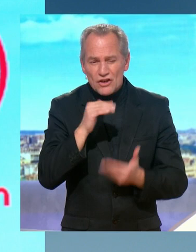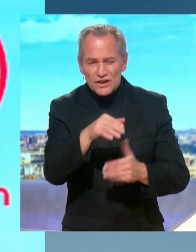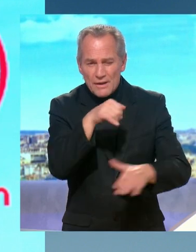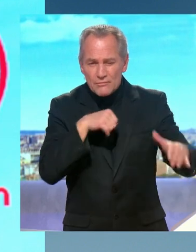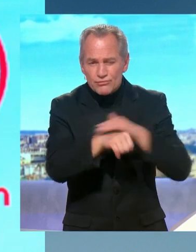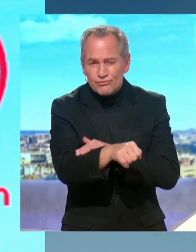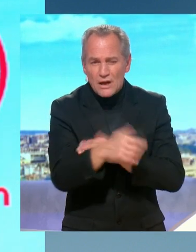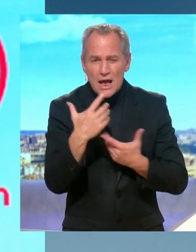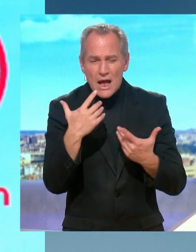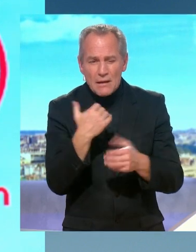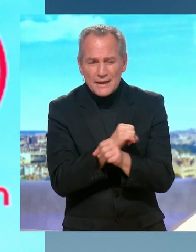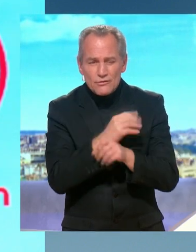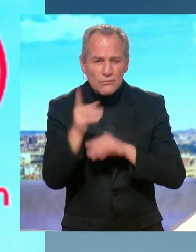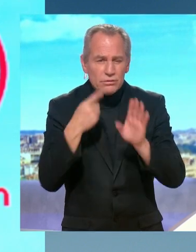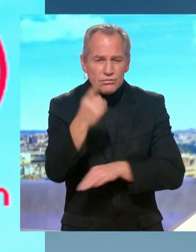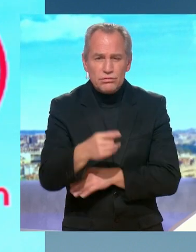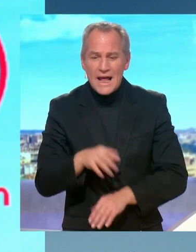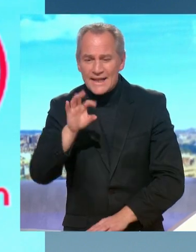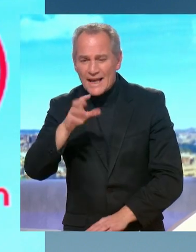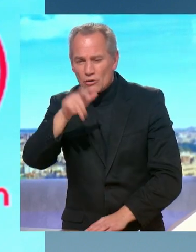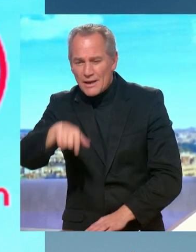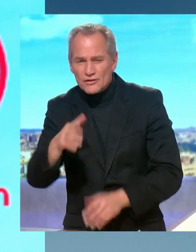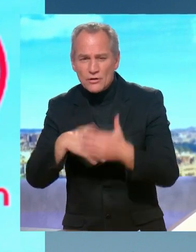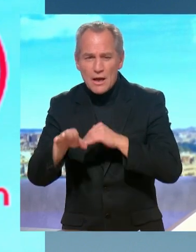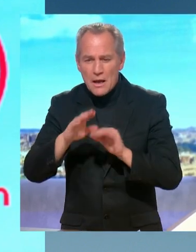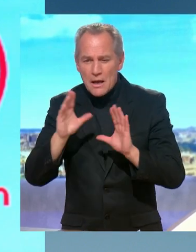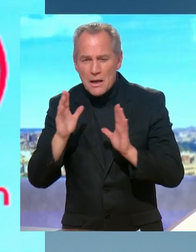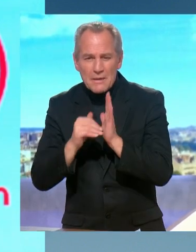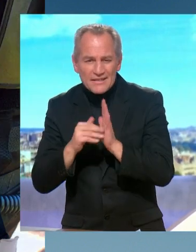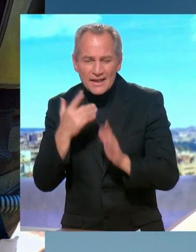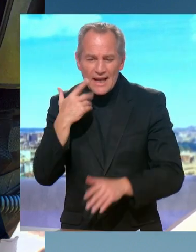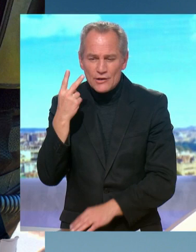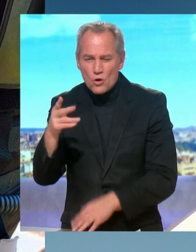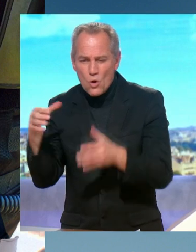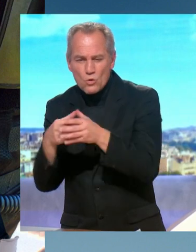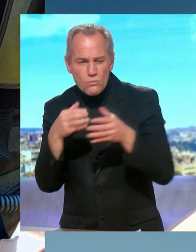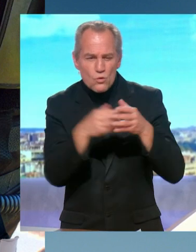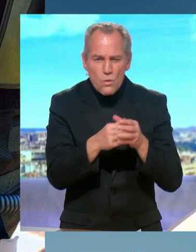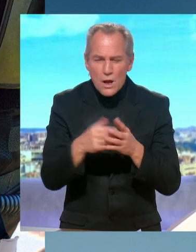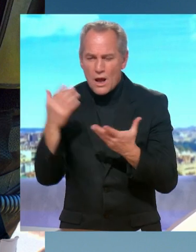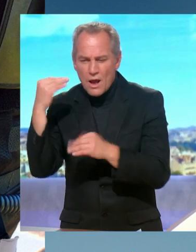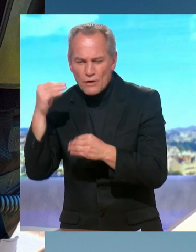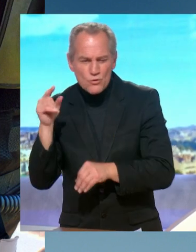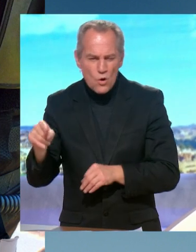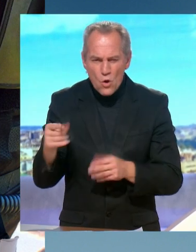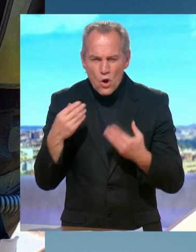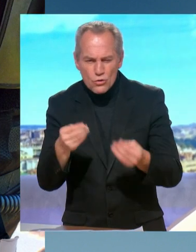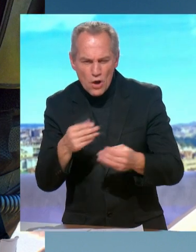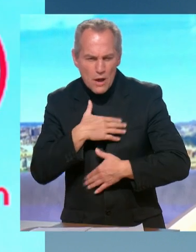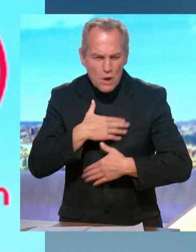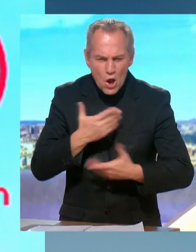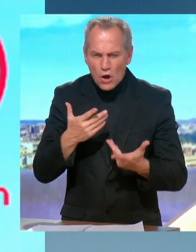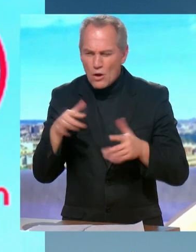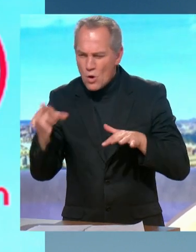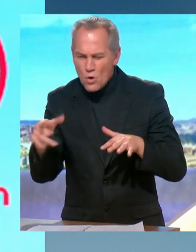ces meurtriers. 40 interpellations à Marseille parce qu'on a arrêté les deux grands gangs qui regardaient à Marseille ce qui se passait, terrorisaient une partie des